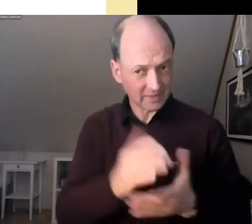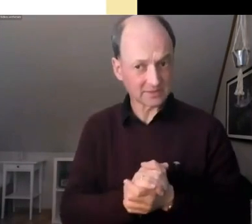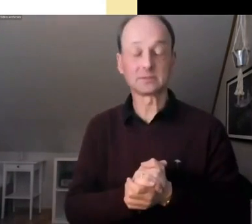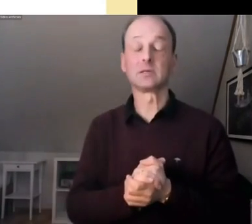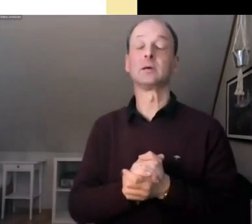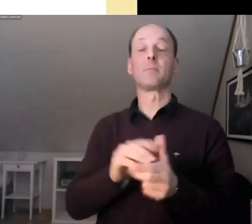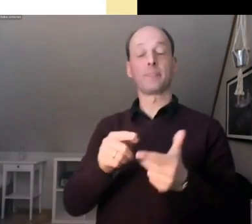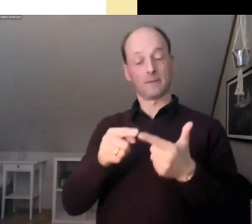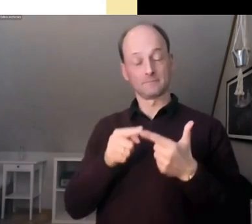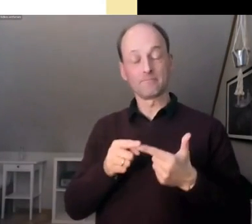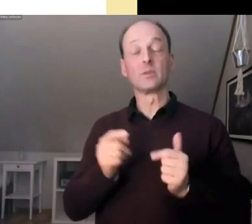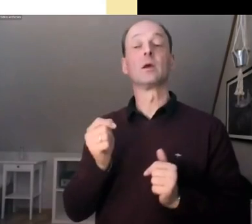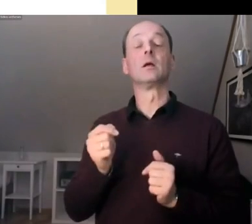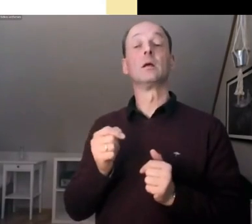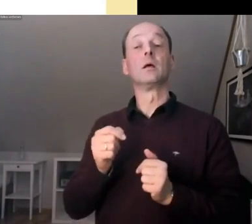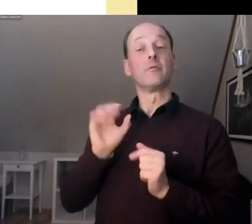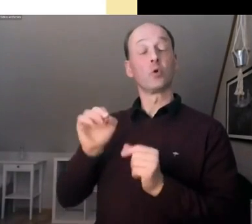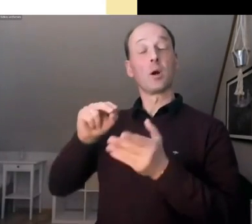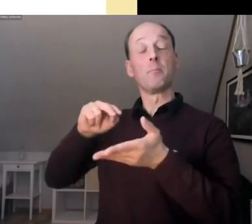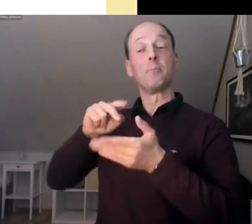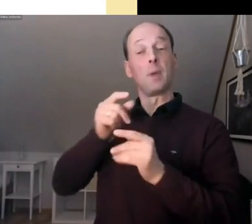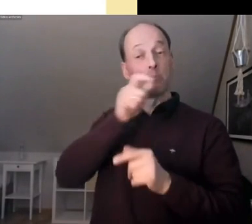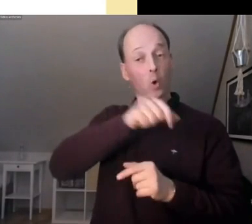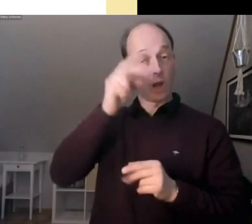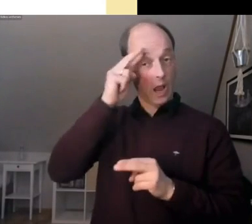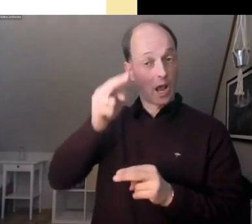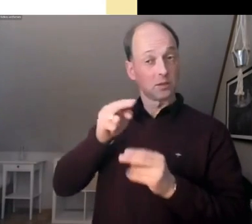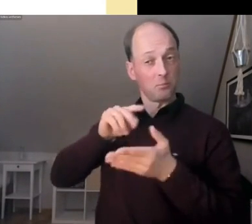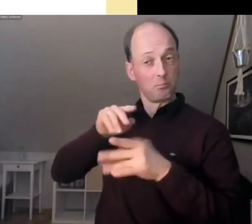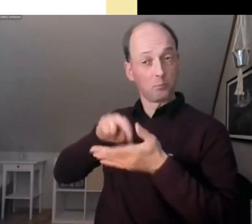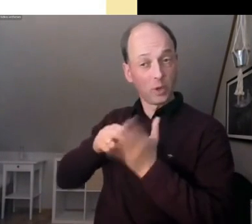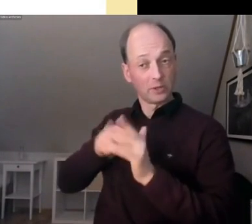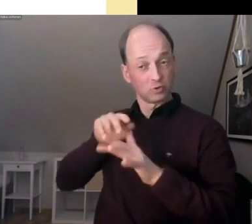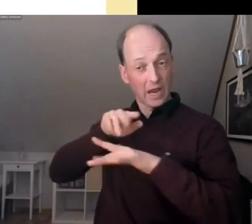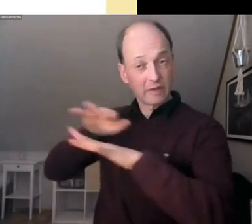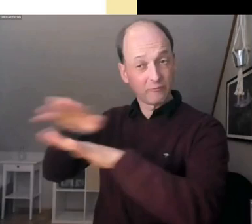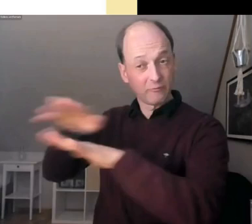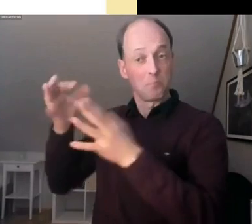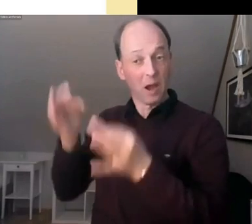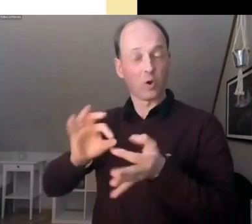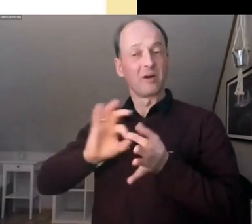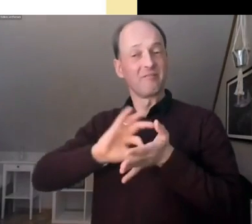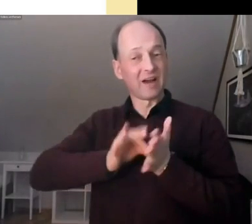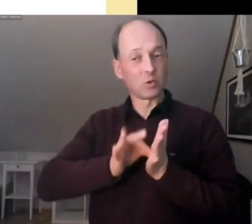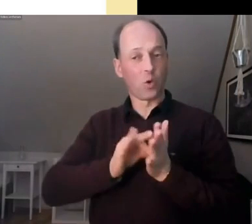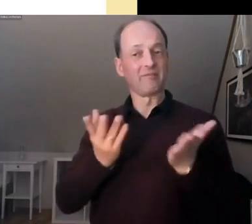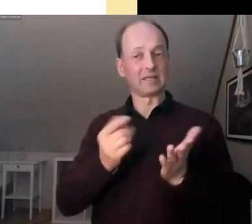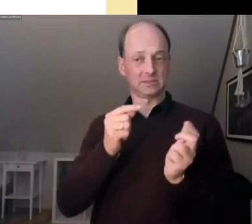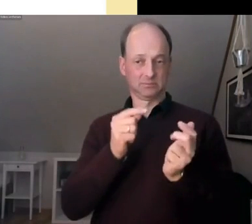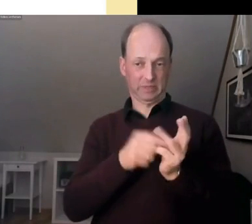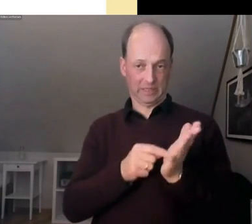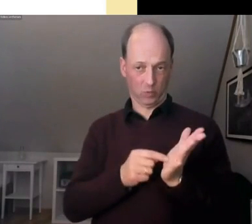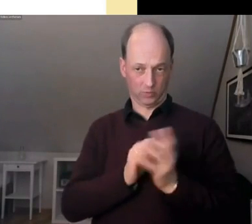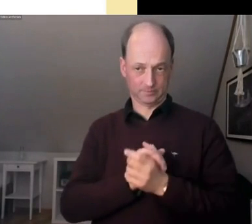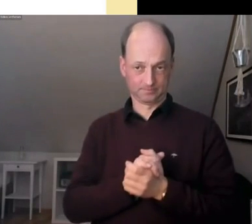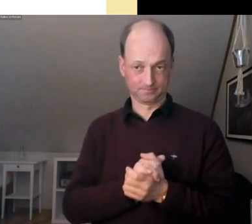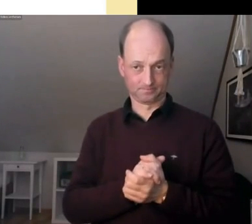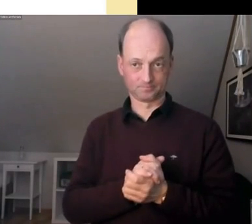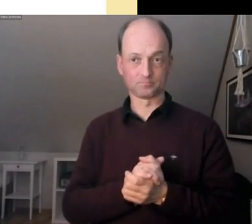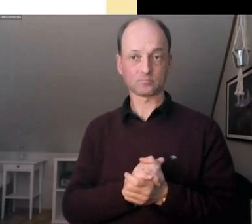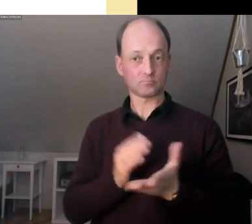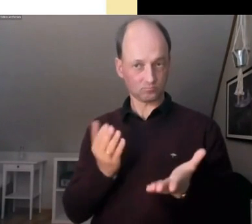entscheidend für den politischen Einfluss von BürgerInnenräten? Also wenn wir einmal diesen Raum für